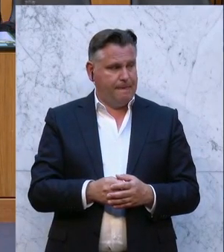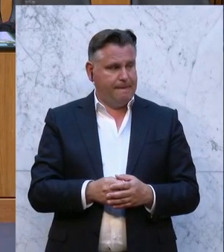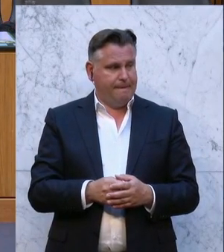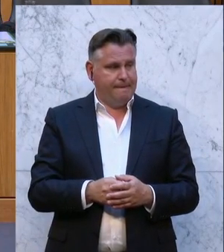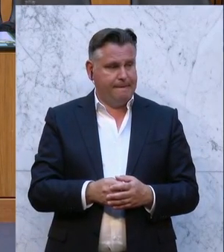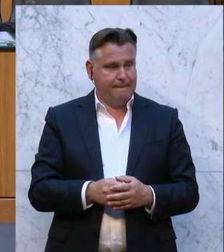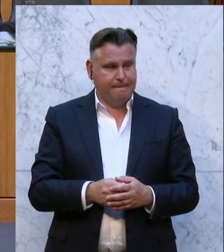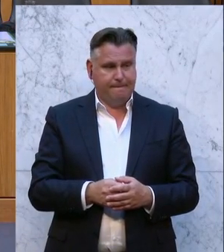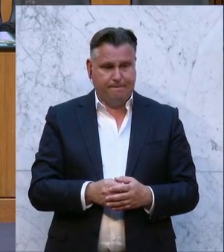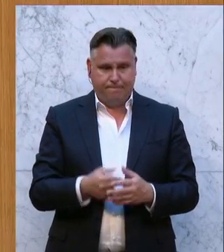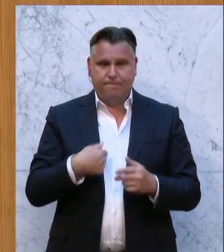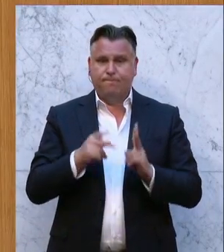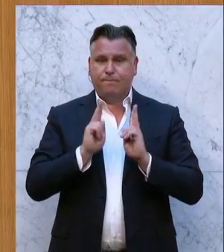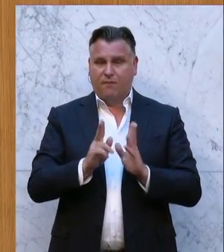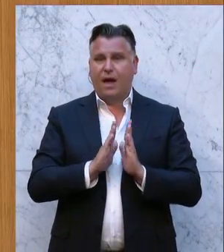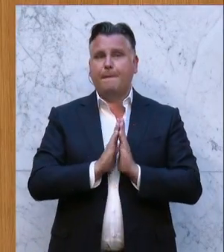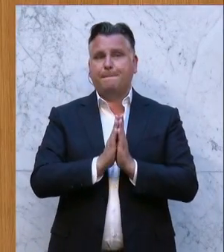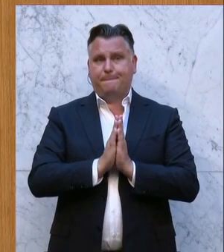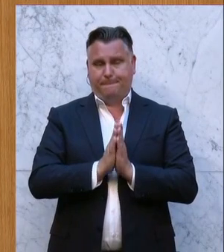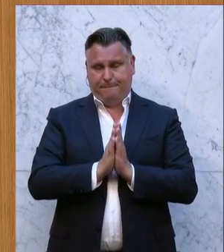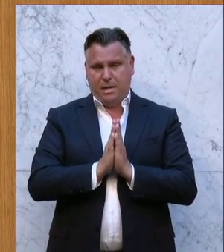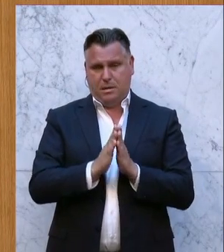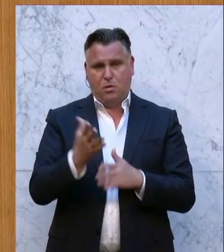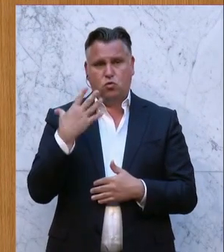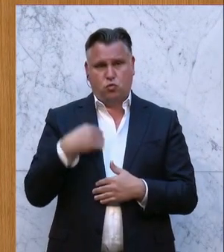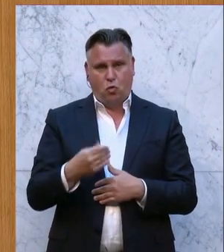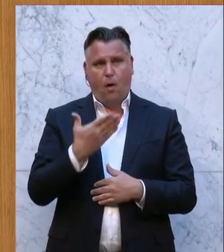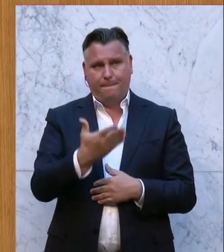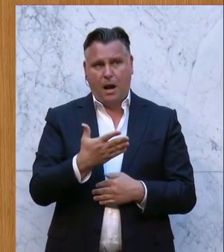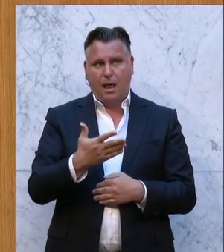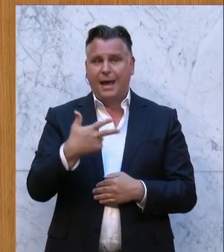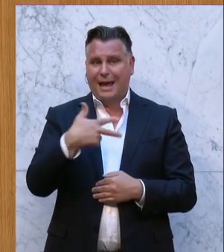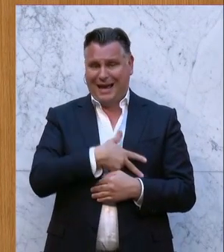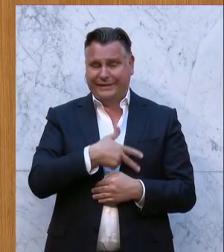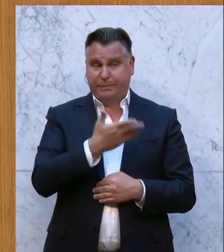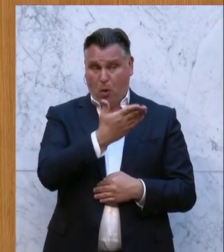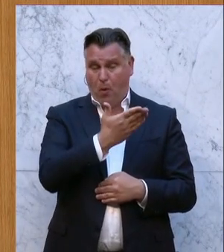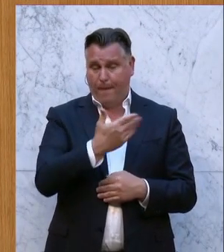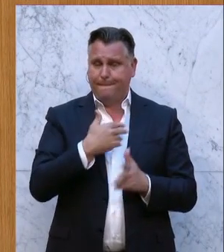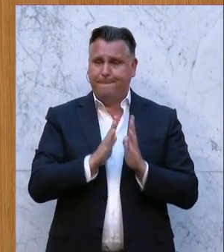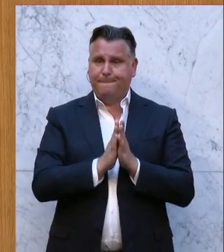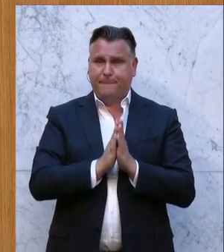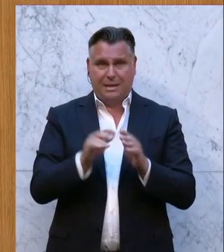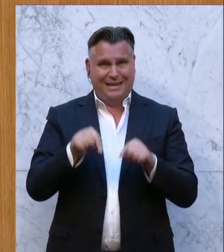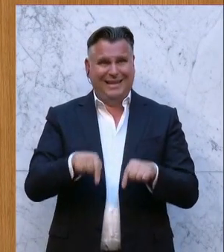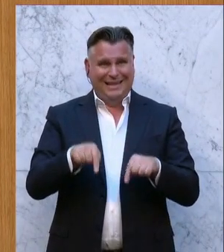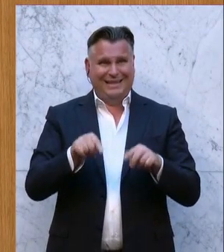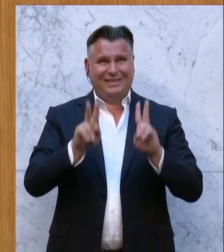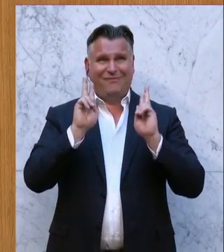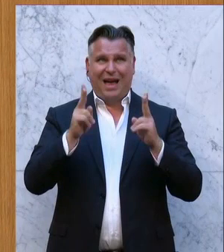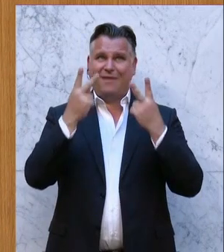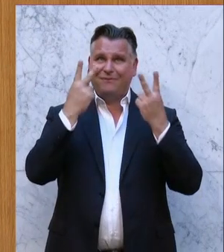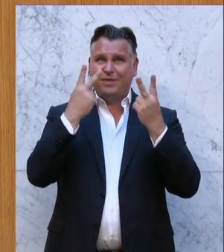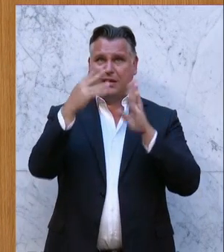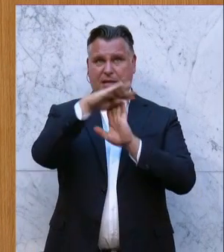Ich appelliere noch einmal an die SPÖ, bei diesem wirklich wichtigen